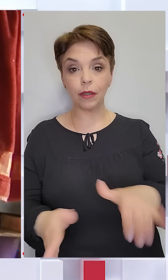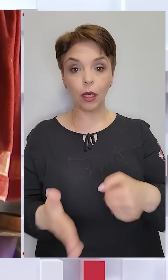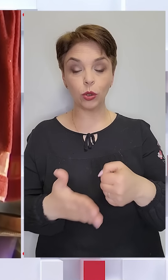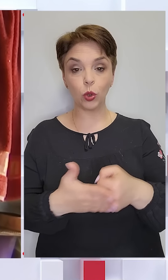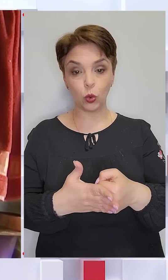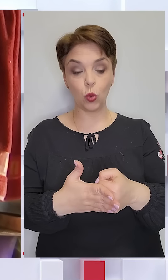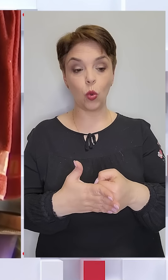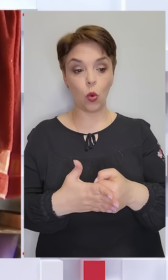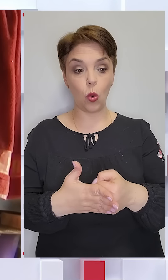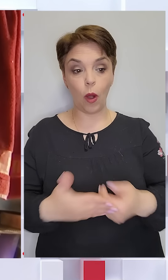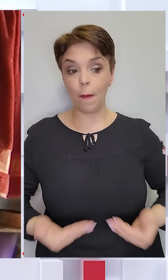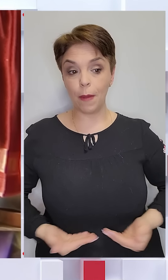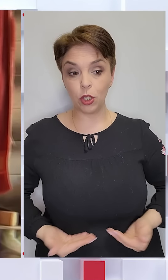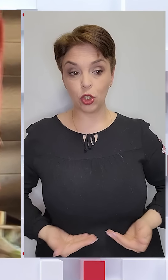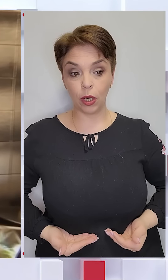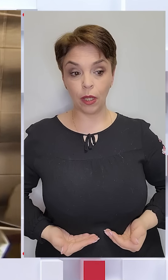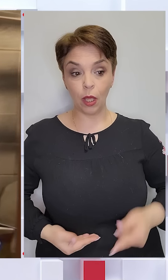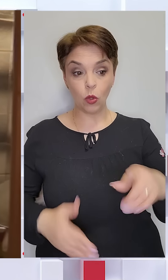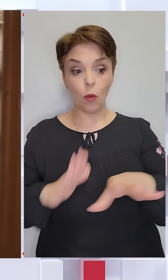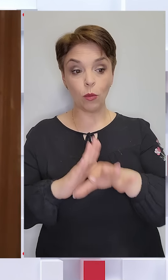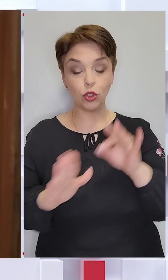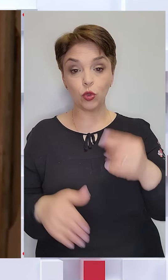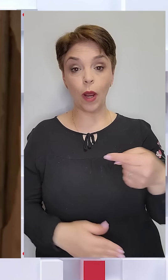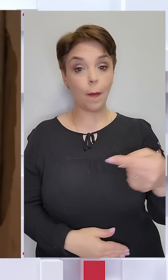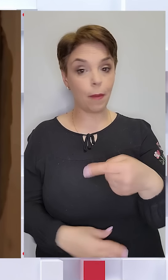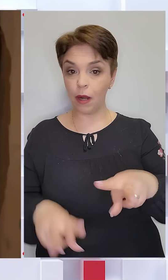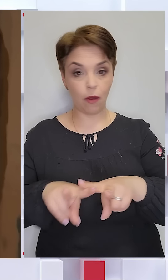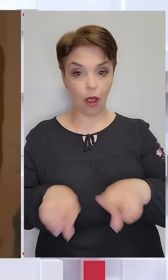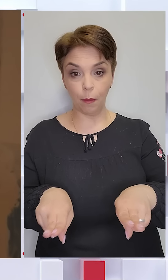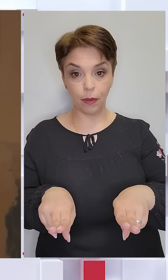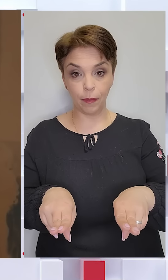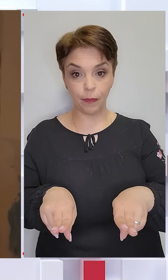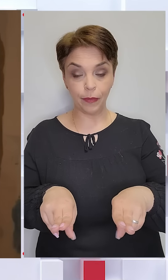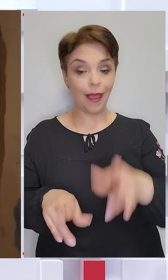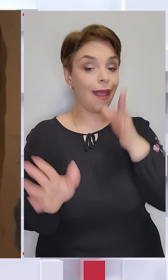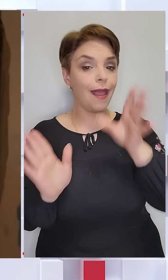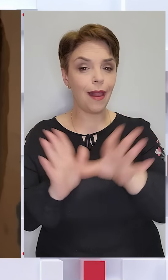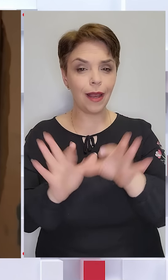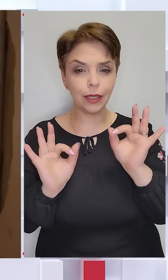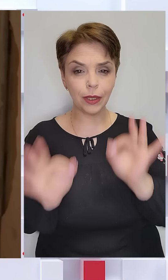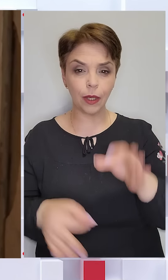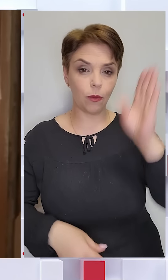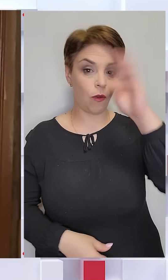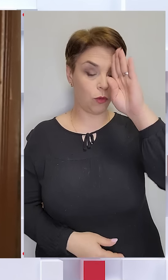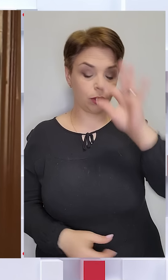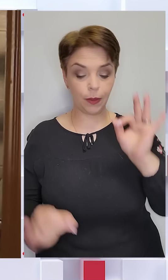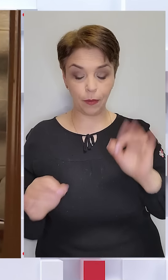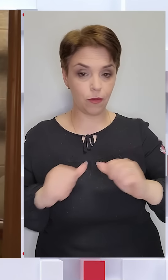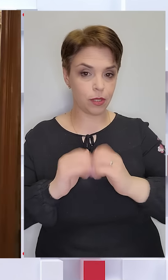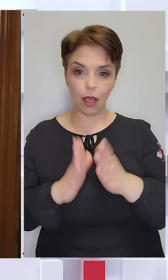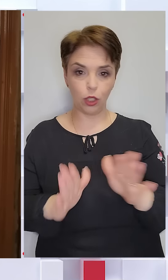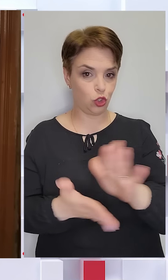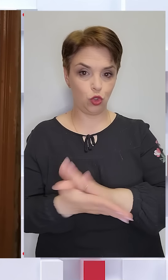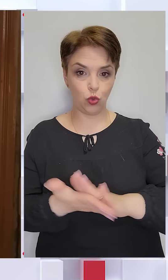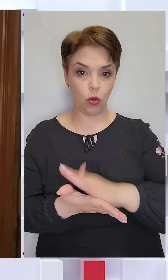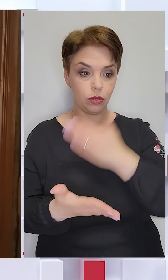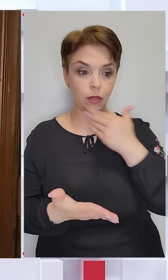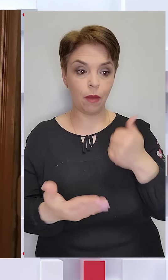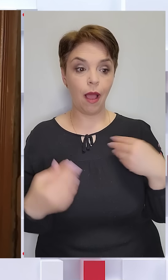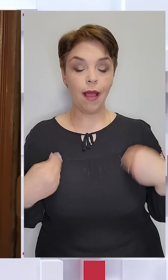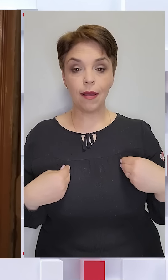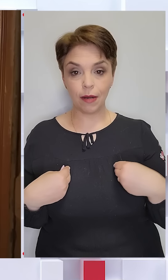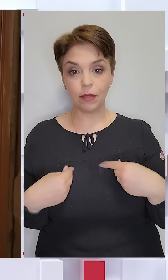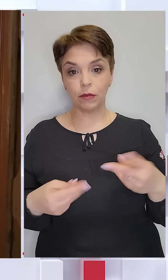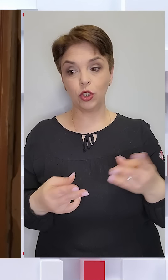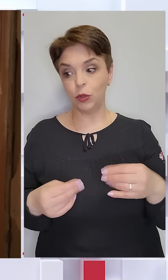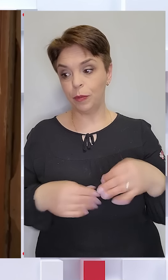мешкання. Тобто, виходить, що і перший так само. Ні електрики, ні води, взагалі нічого нема. До речі, привезти